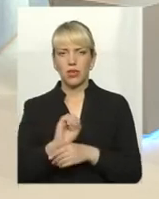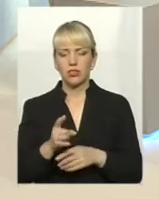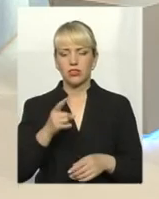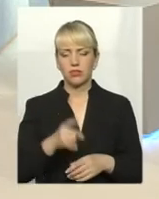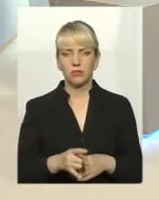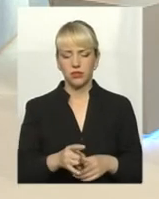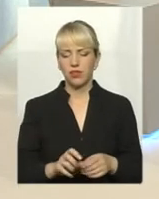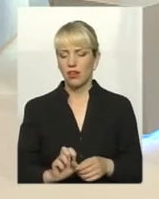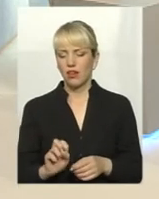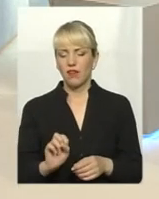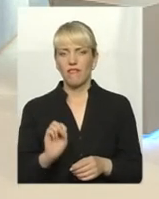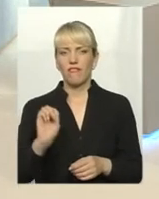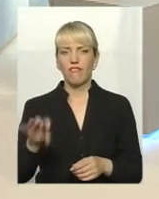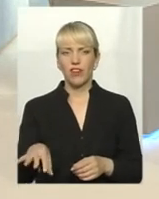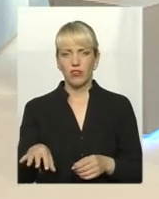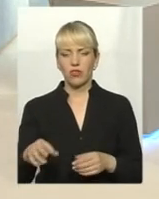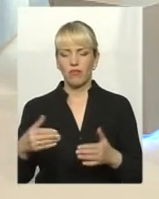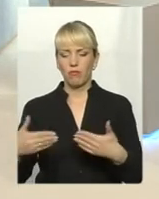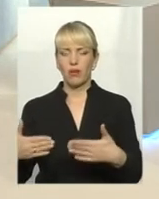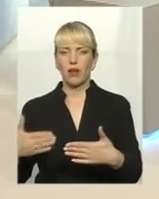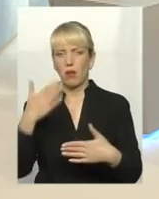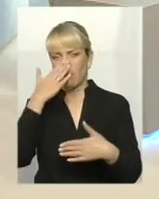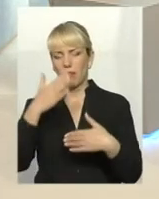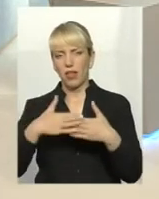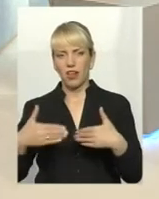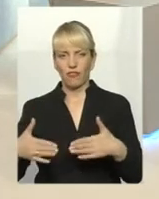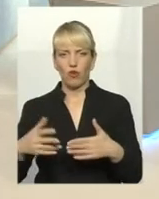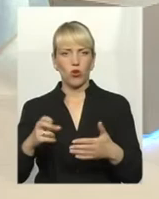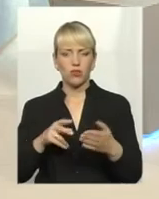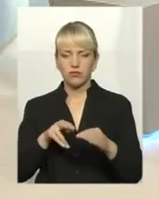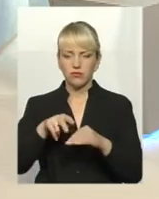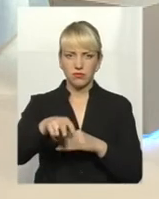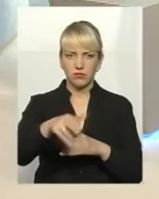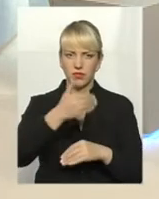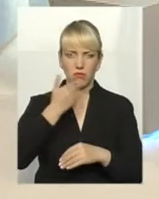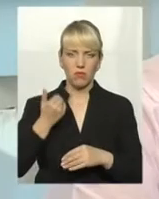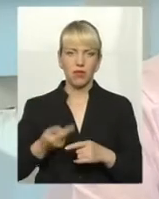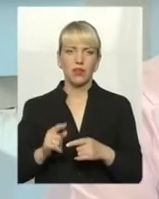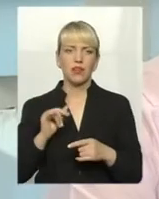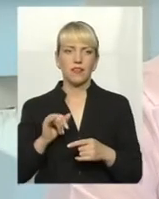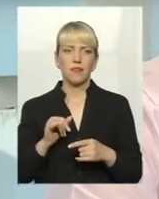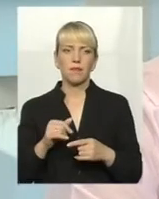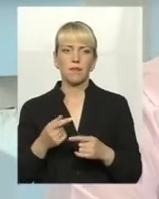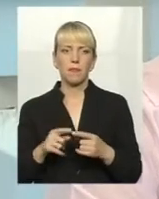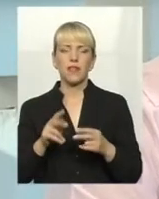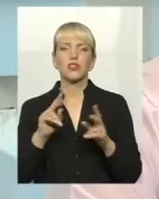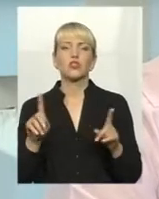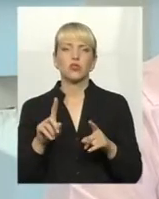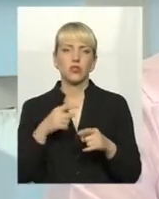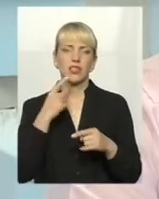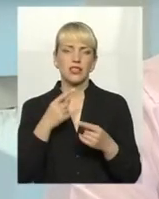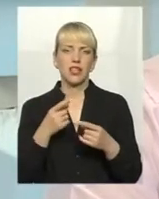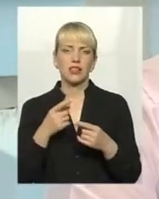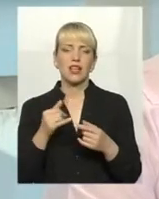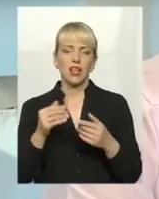заїздом на тисміттєвзвалище. Та що говорити? Може так само, коло контейнерів, може стояти коло контейнерів, і вона людина не підійде, не викине.